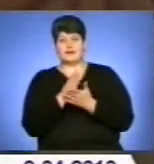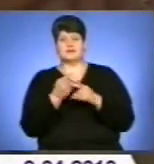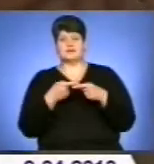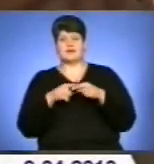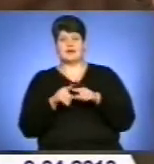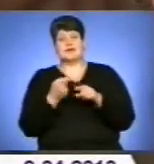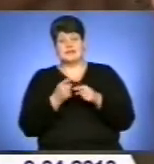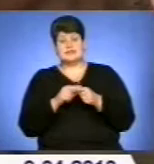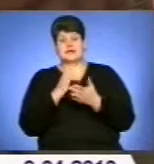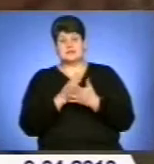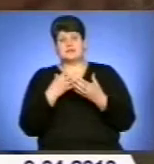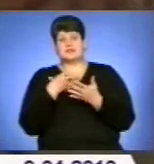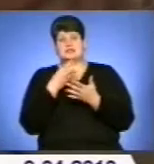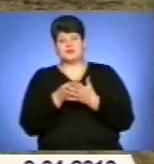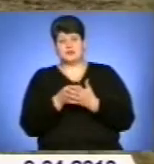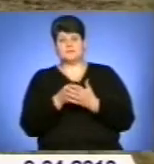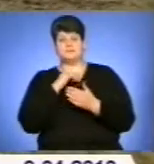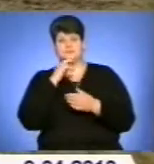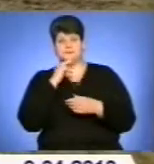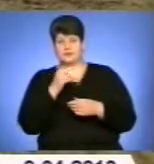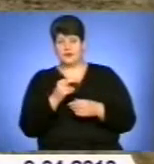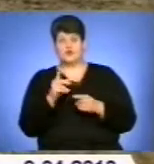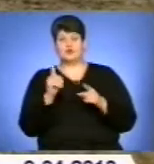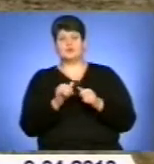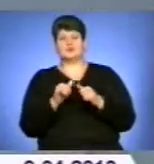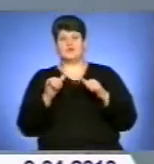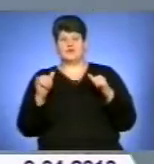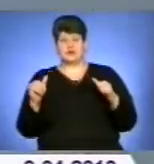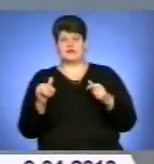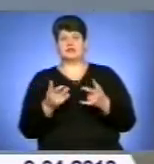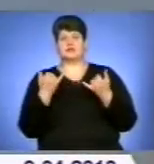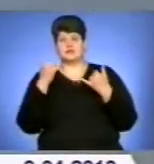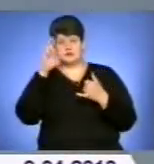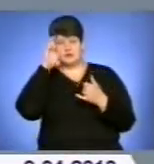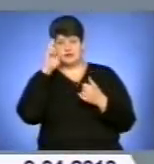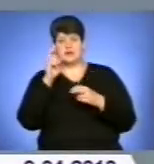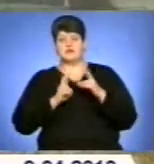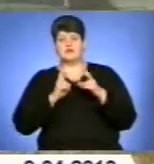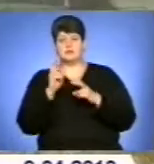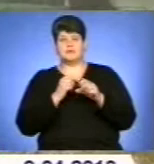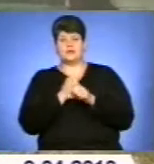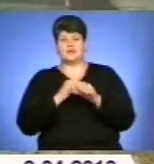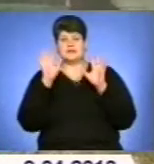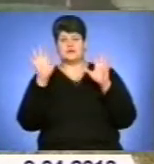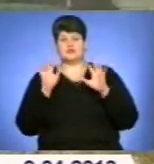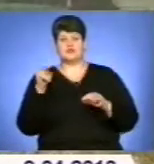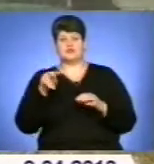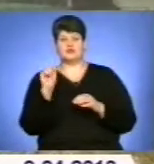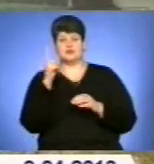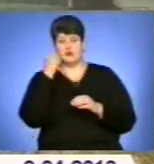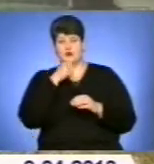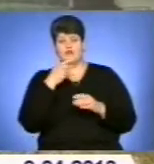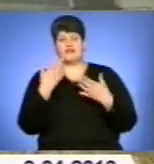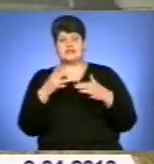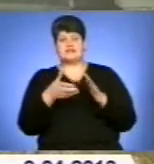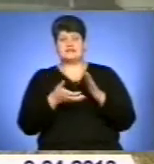застереження. Щоби розвивати вітчизняне виробництво, працюють і над законами. З 2011 року вже звільнено від